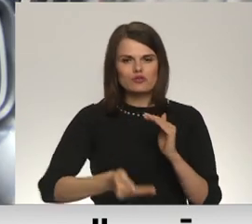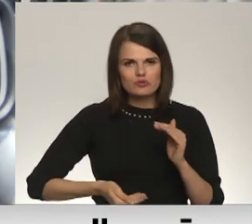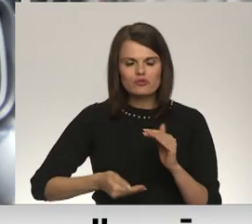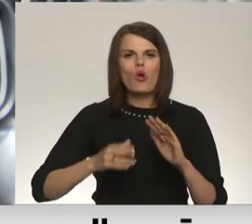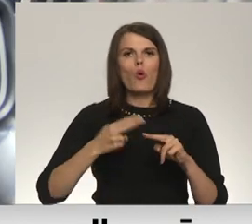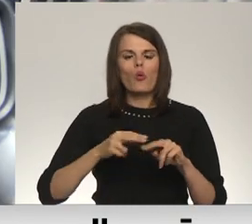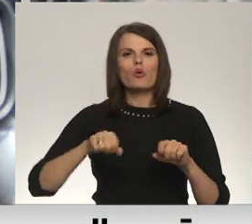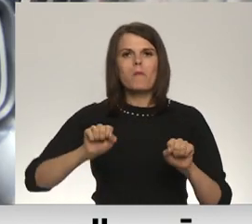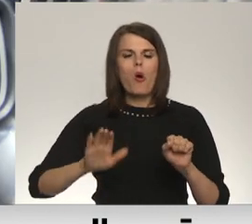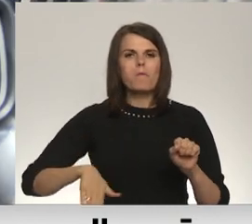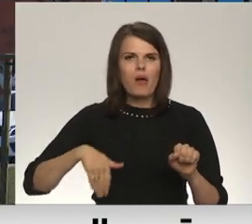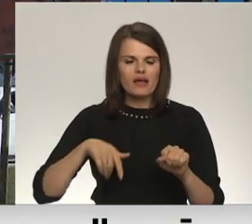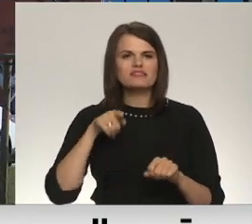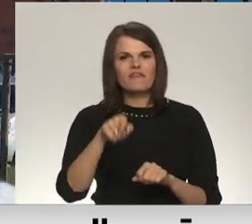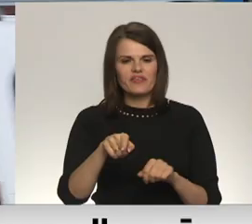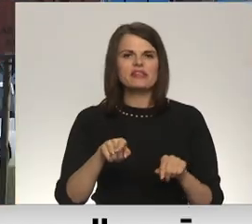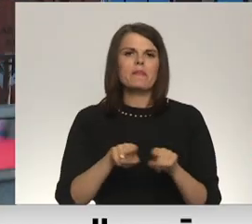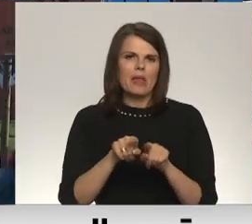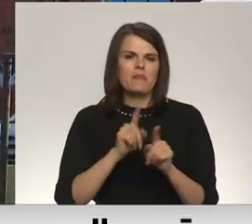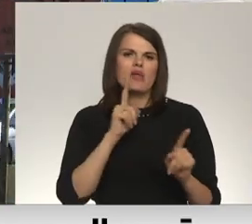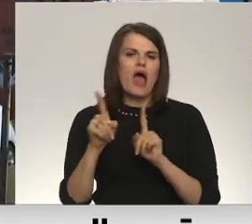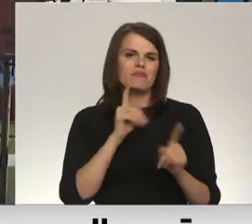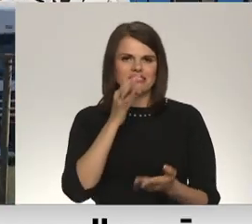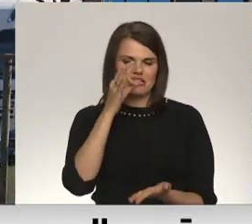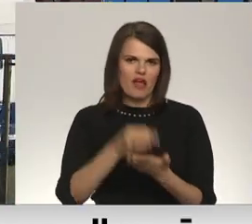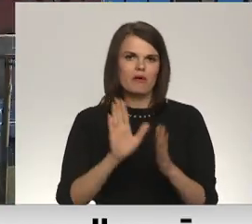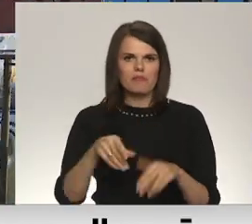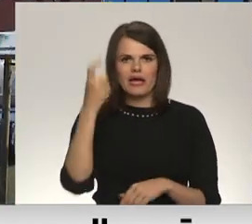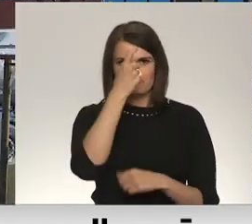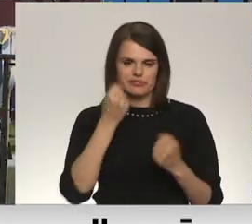vadītājiem. Viņiem par braukšanu reibumā saglabāsies administratīvā atbildība.